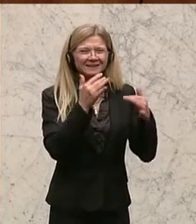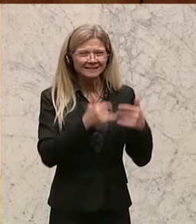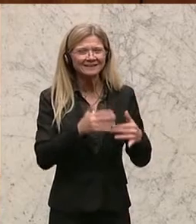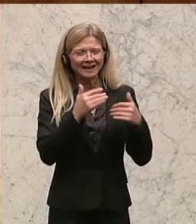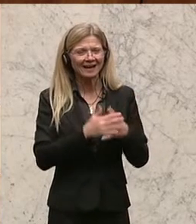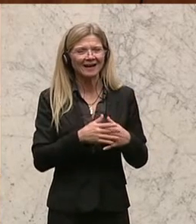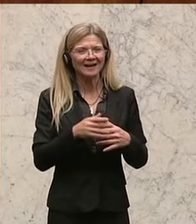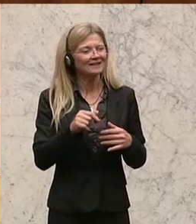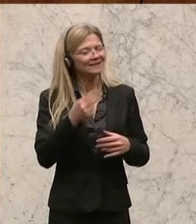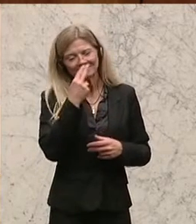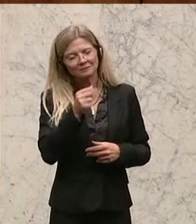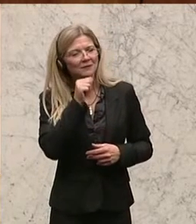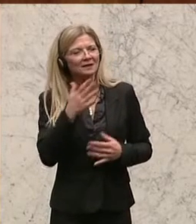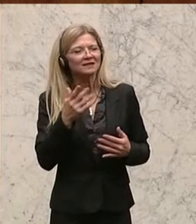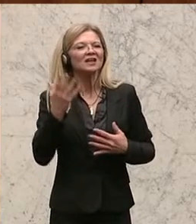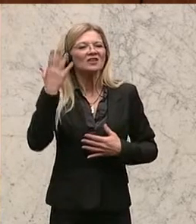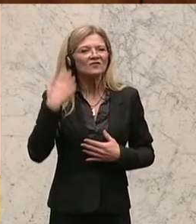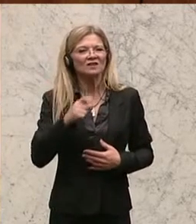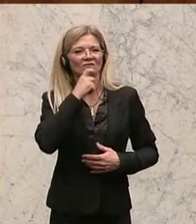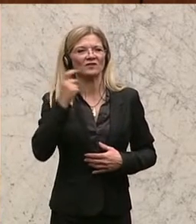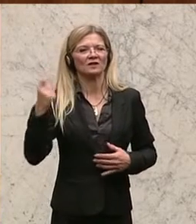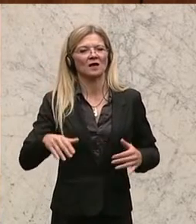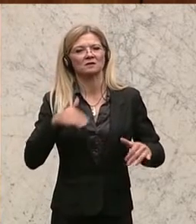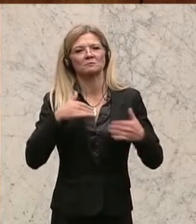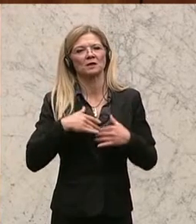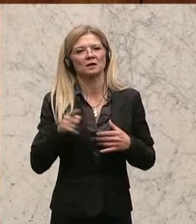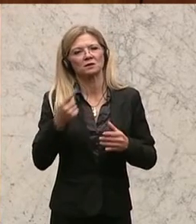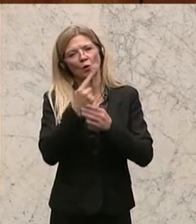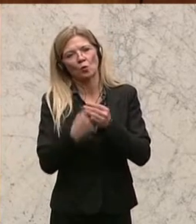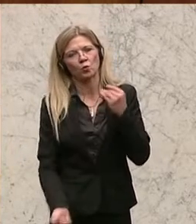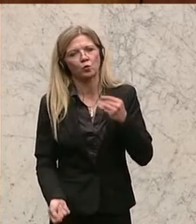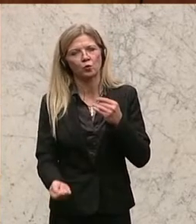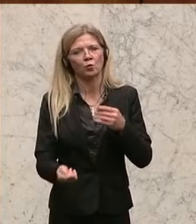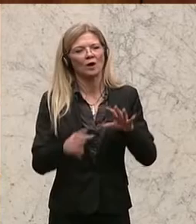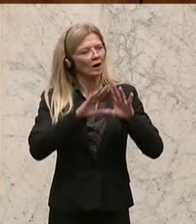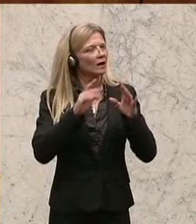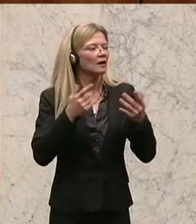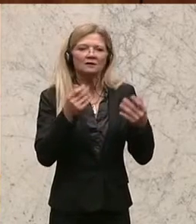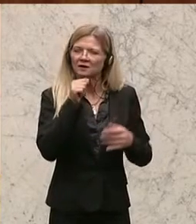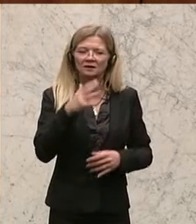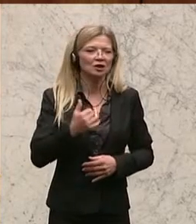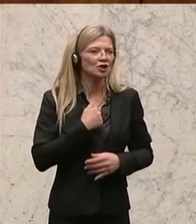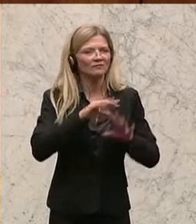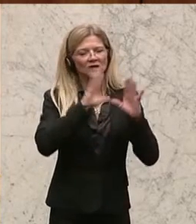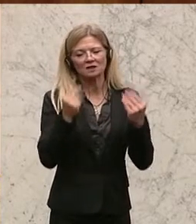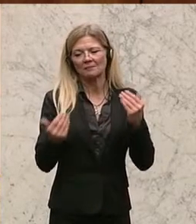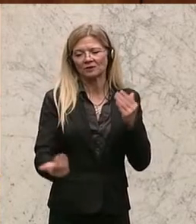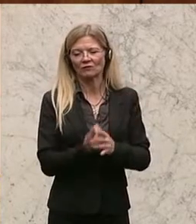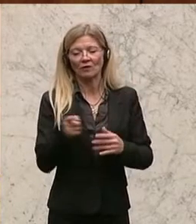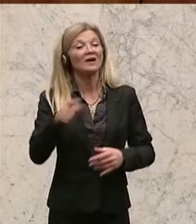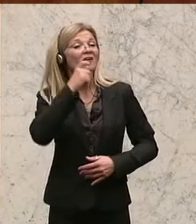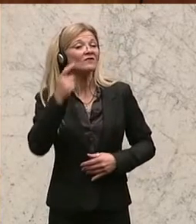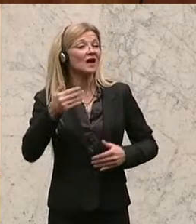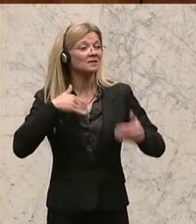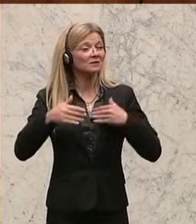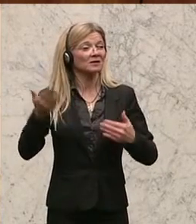Finanzministers an einer grundlegenden Reform, weil wenn man sich die großen Ziele anschaut, die der Herr Finanzminister gehabt hat, also in die